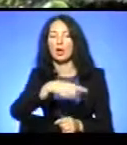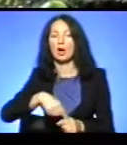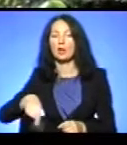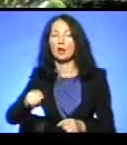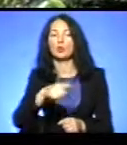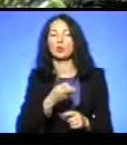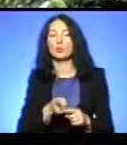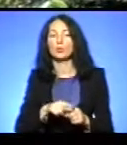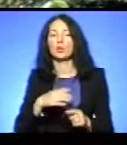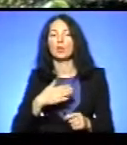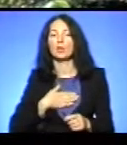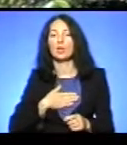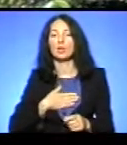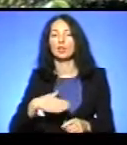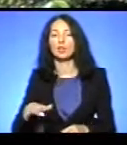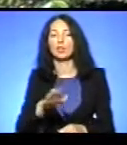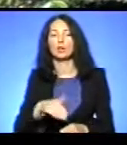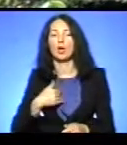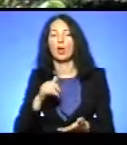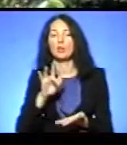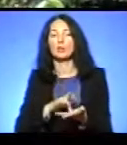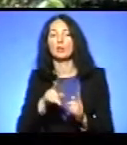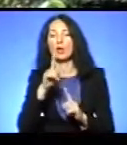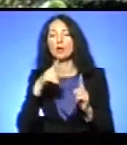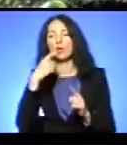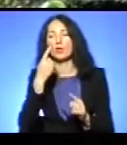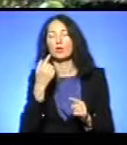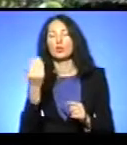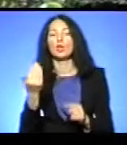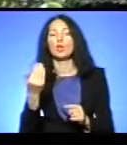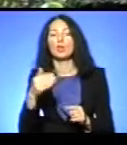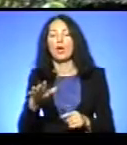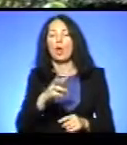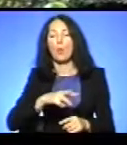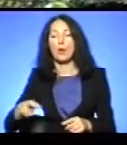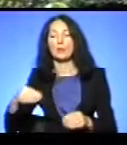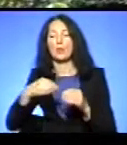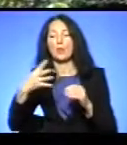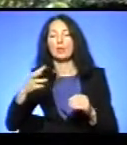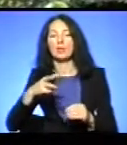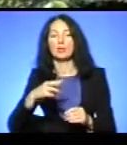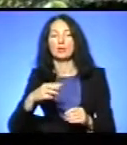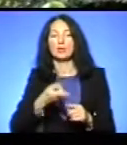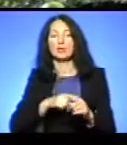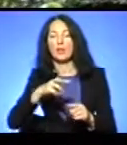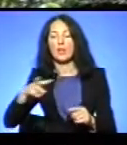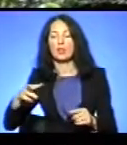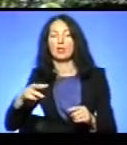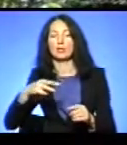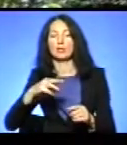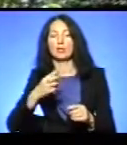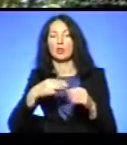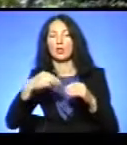це наша територія, а міська рада говорить, що їхня територія – це 15 метрів радіусом навколо їхньої будівлі робити